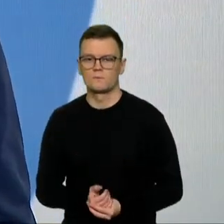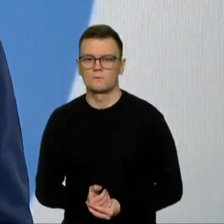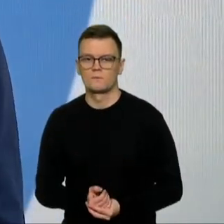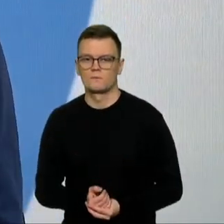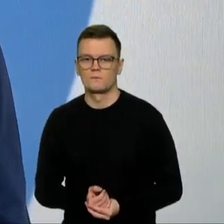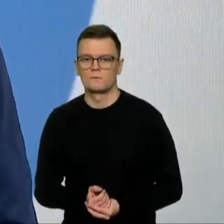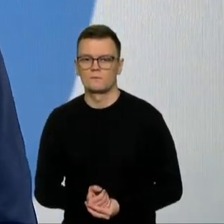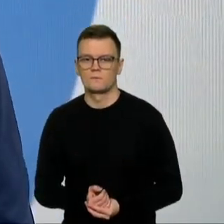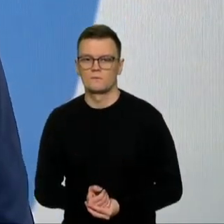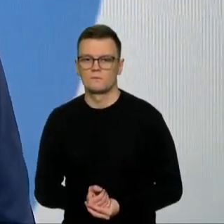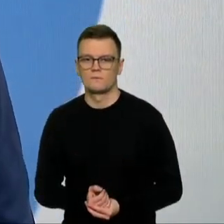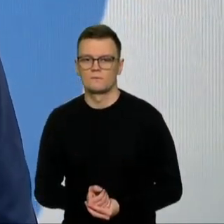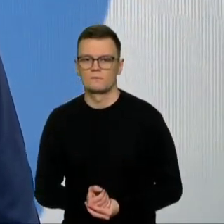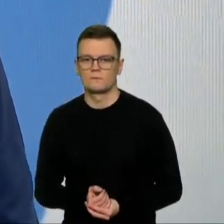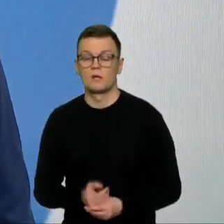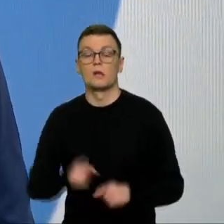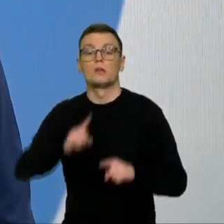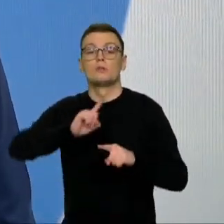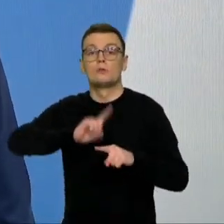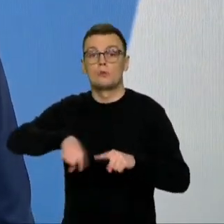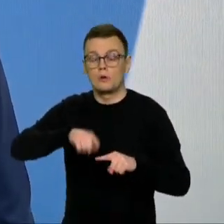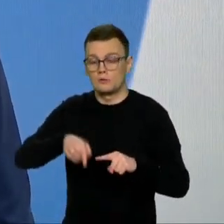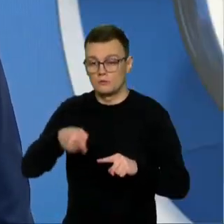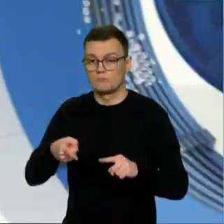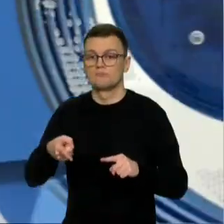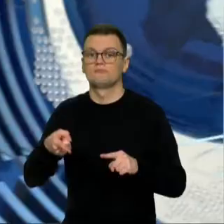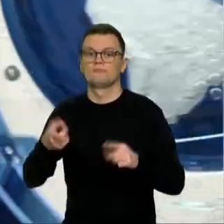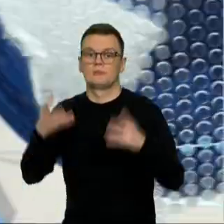Netrukus dienos tema, o vėliau panorama tesime.